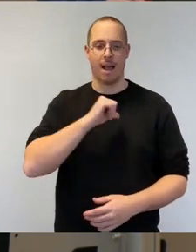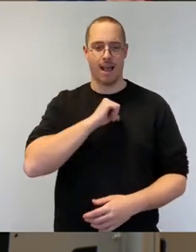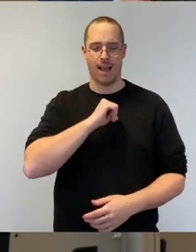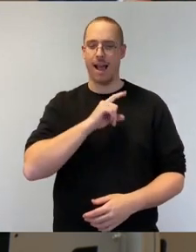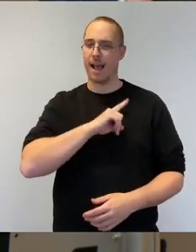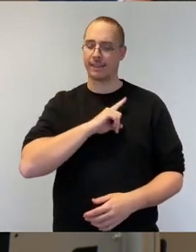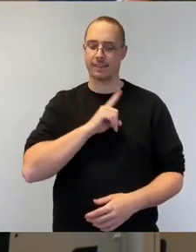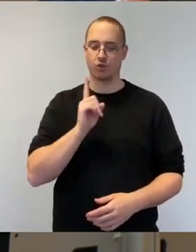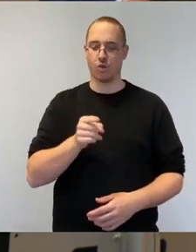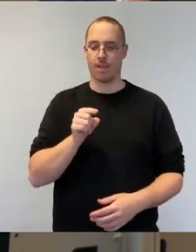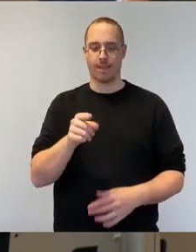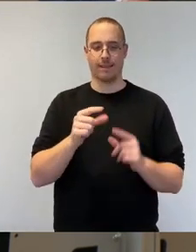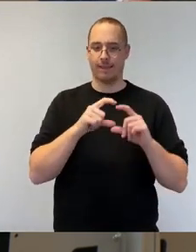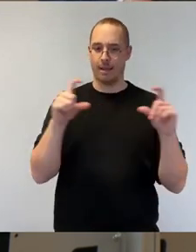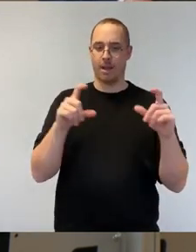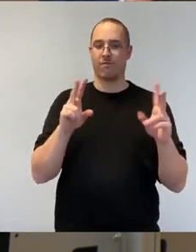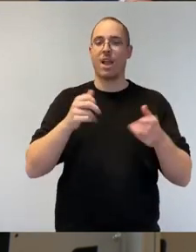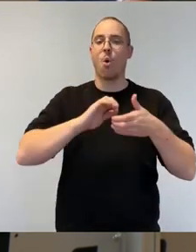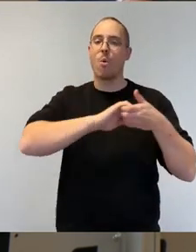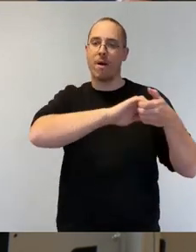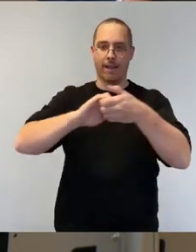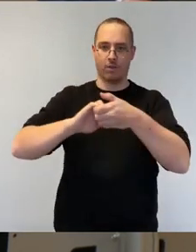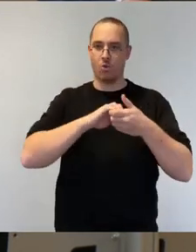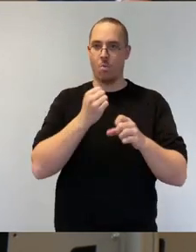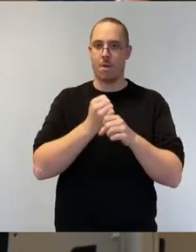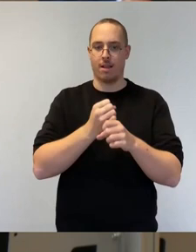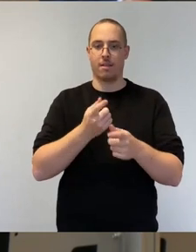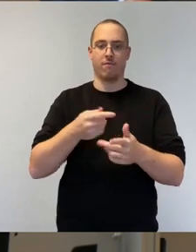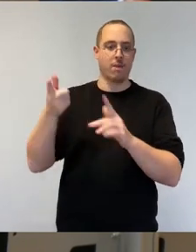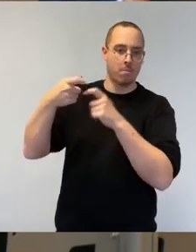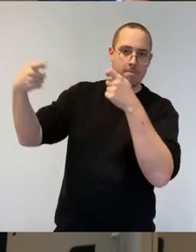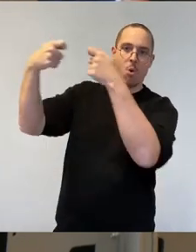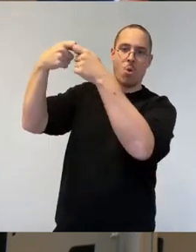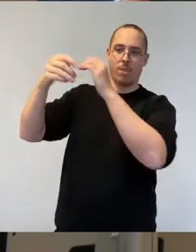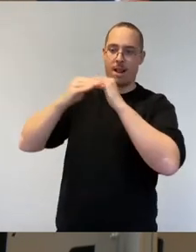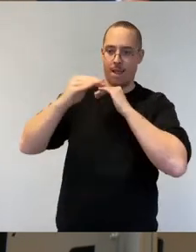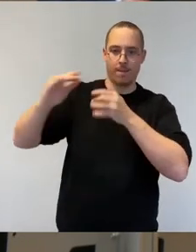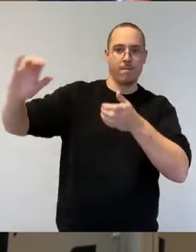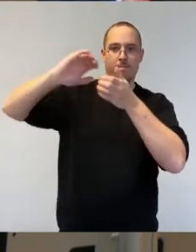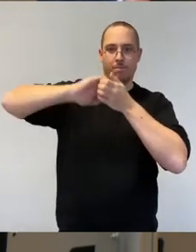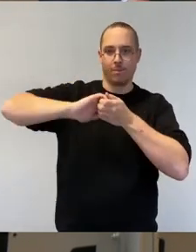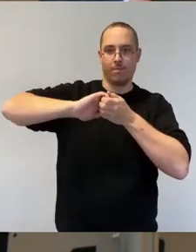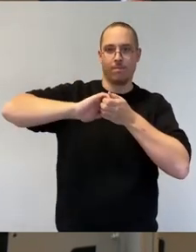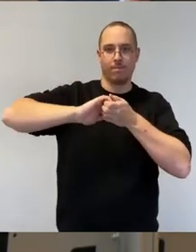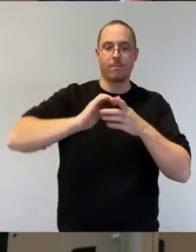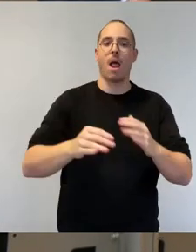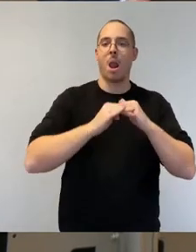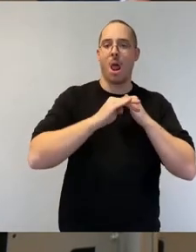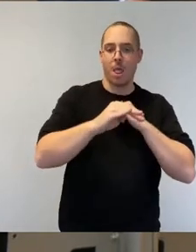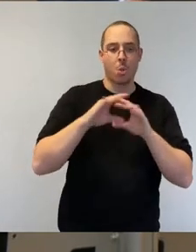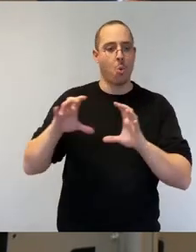werden. Zwischen Bund, Ländern und zwischen Land und Kommunen und wie sie es im ständigen Finger aufeinander zeigen, aufgehört werden.